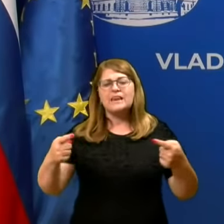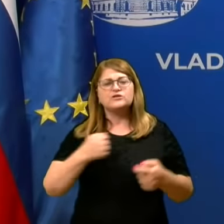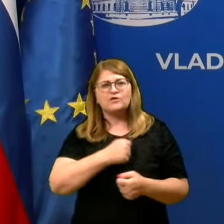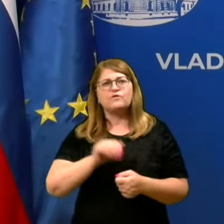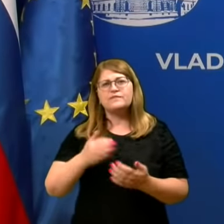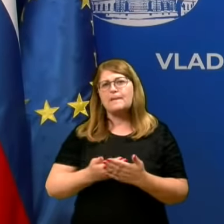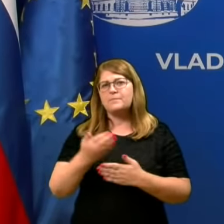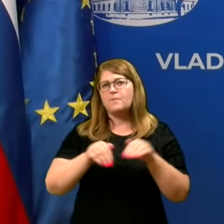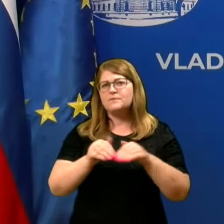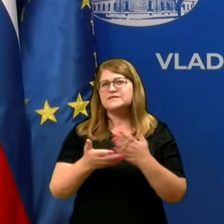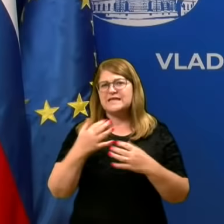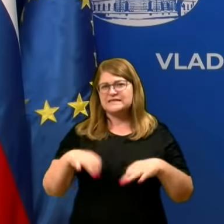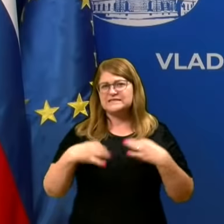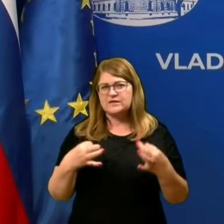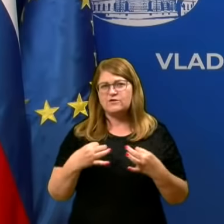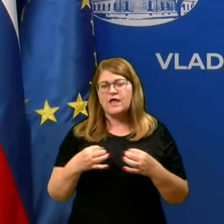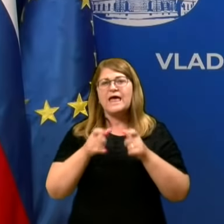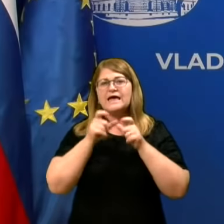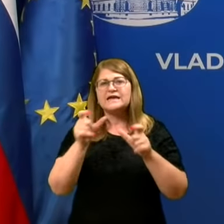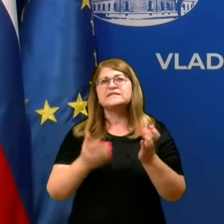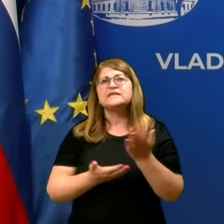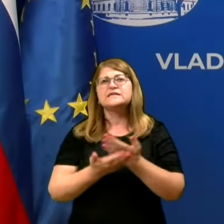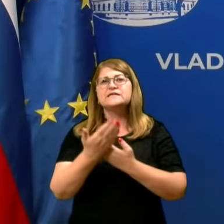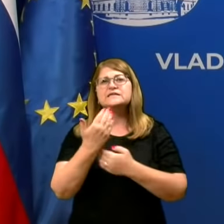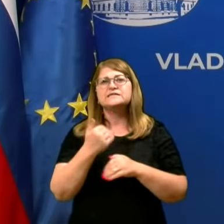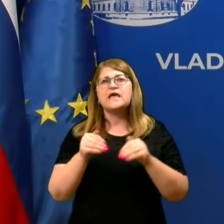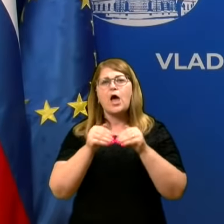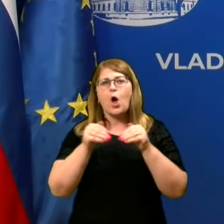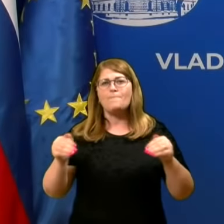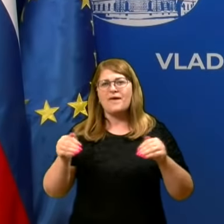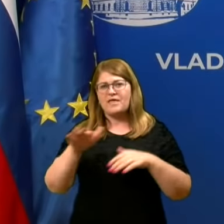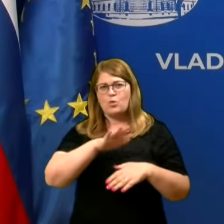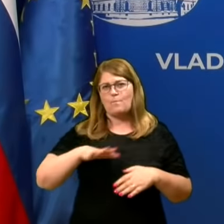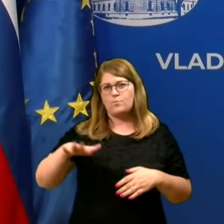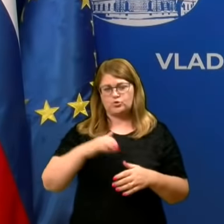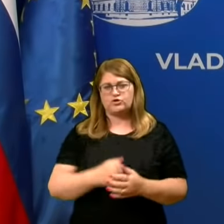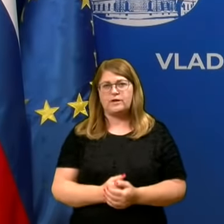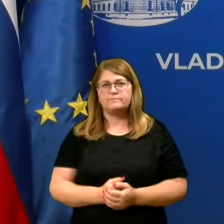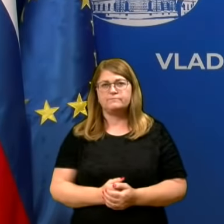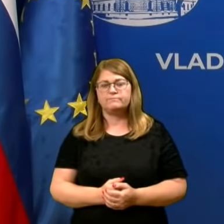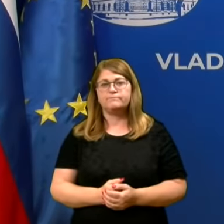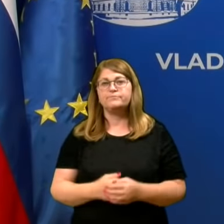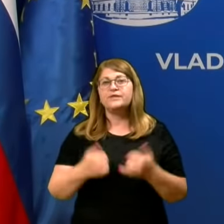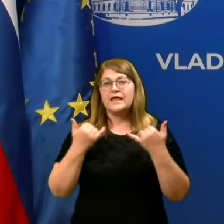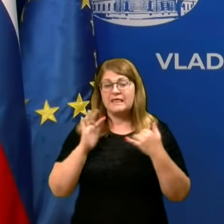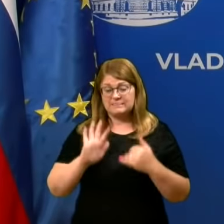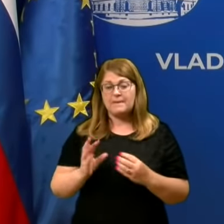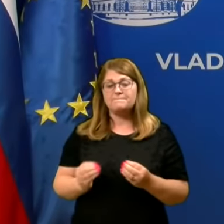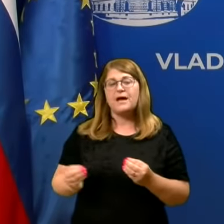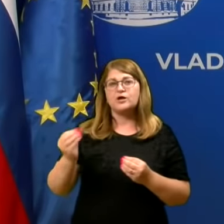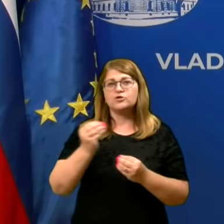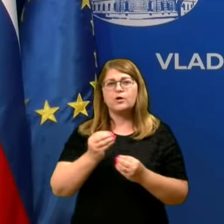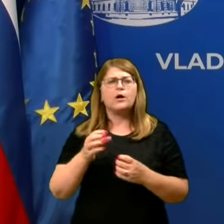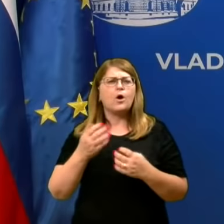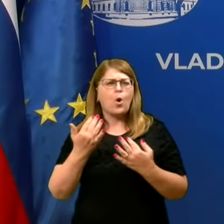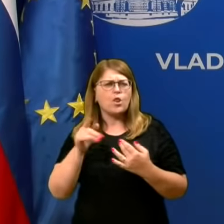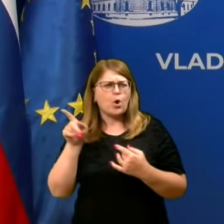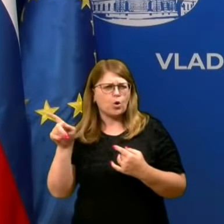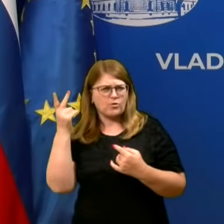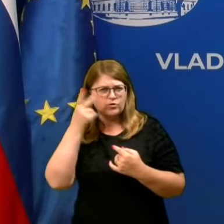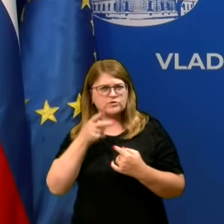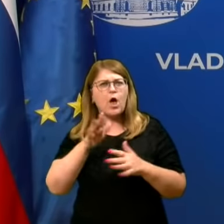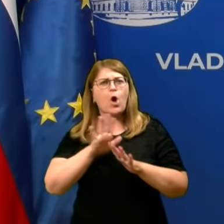predlog ministra za zdravje razglasila za ogrožena območja. Naj pa pri tem dodam, da po mojem razumevanju